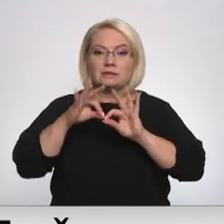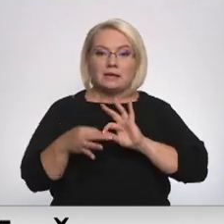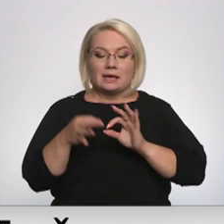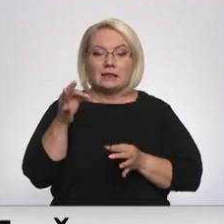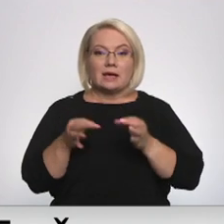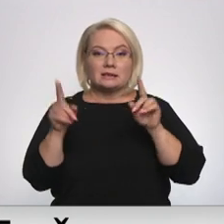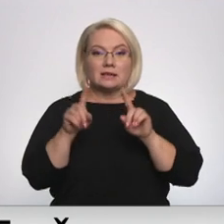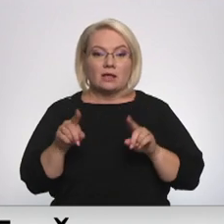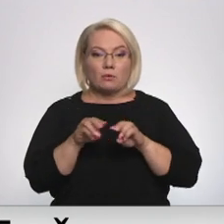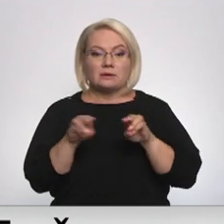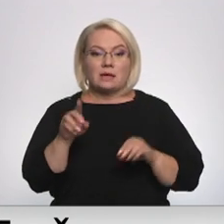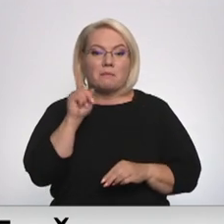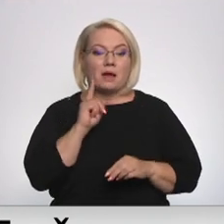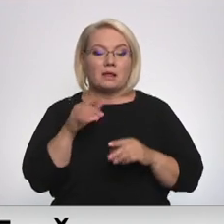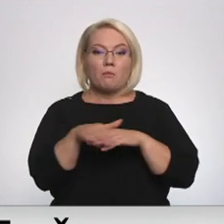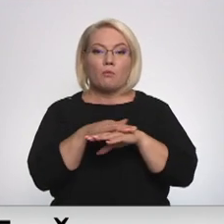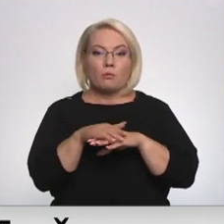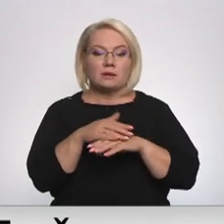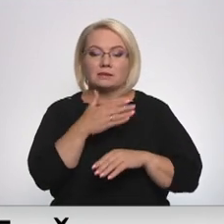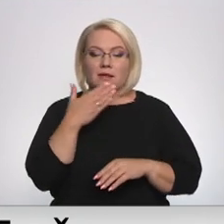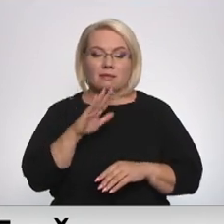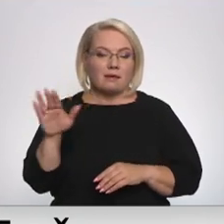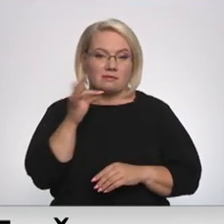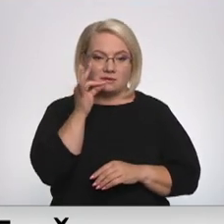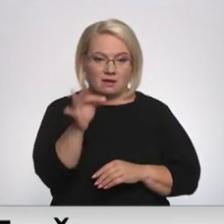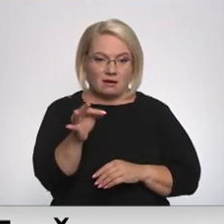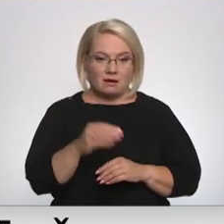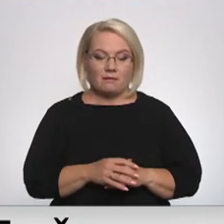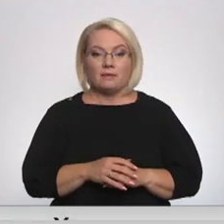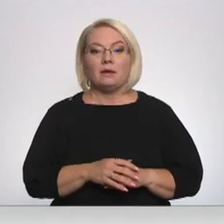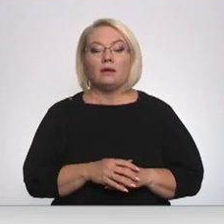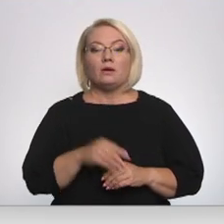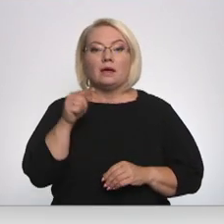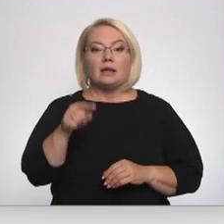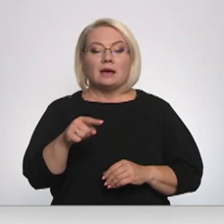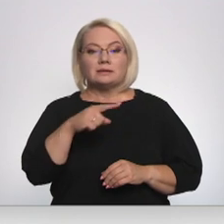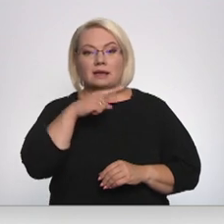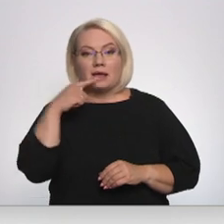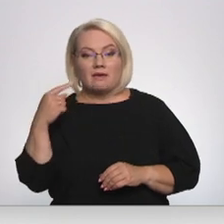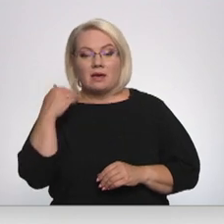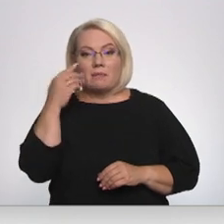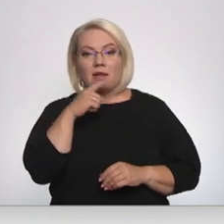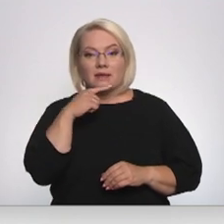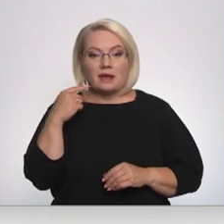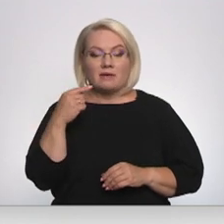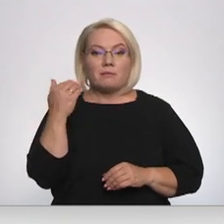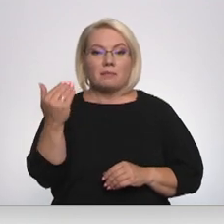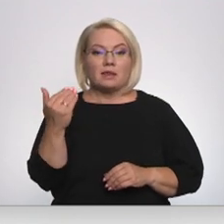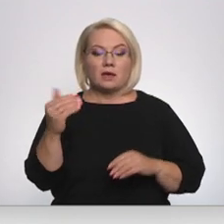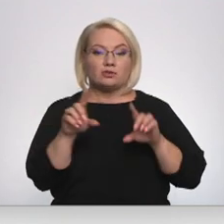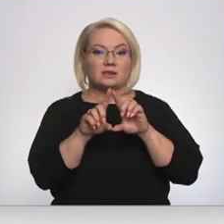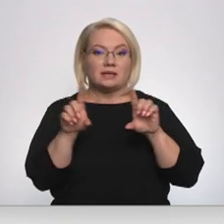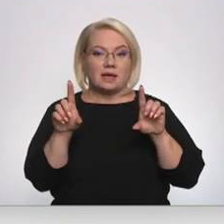tieslietu ministrija pagaidām publiski vēl nav gatava atklāt. Šīs Krievijai un Baltkrievijai piederošās